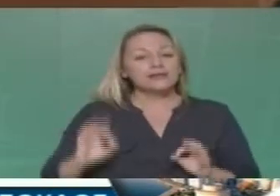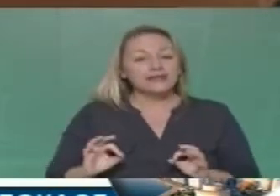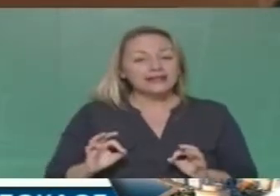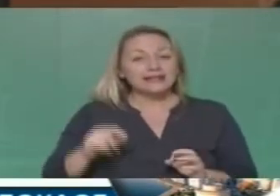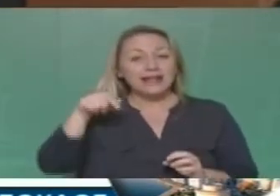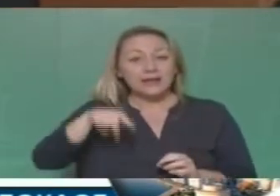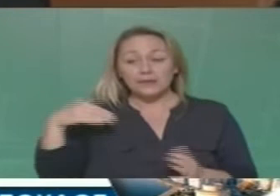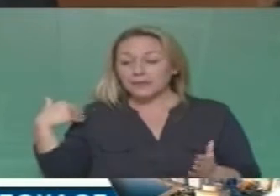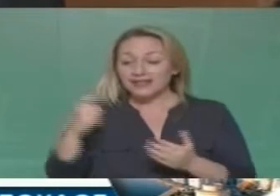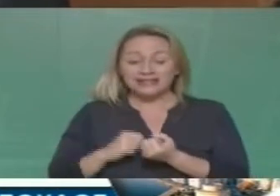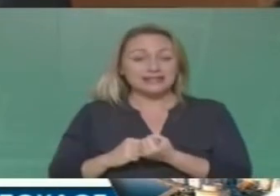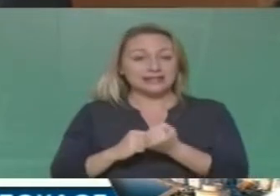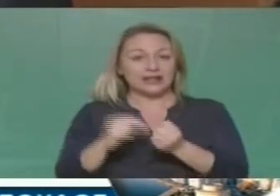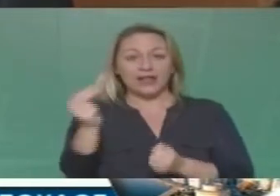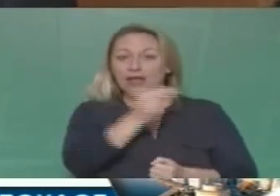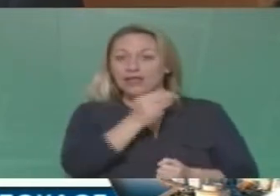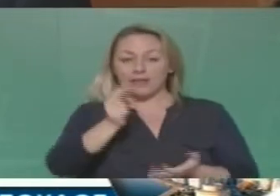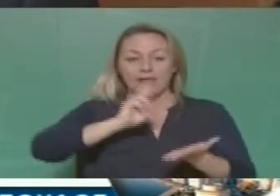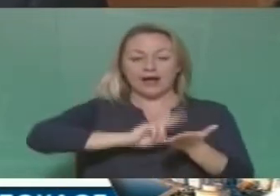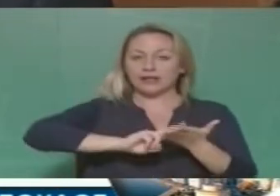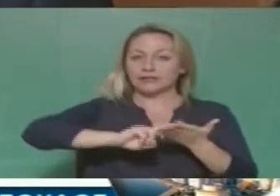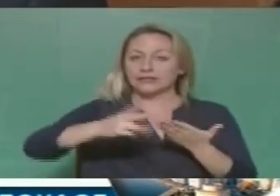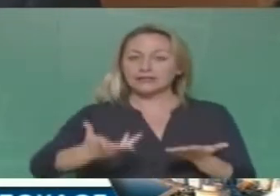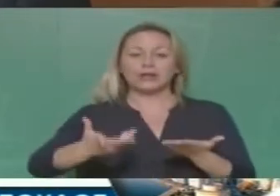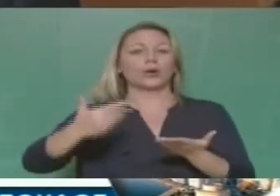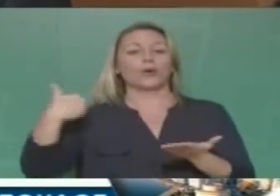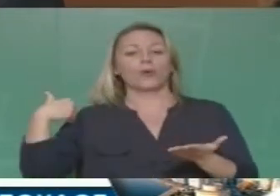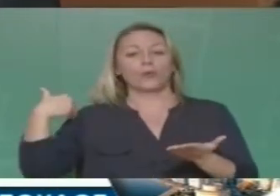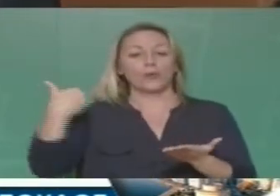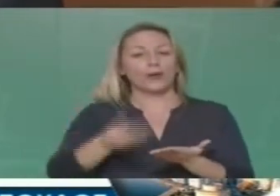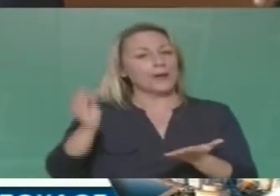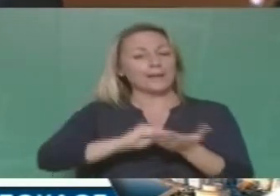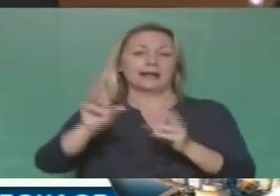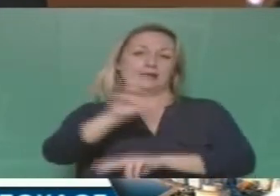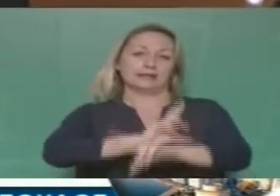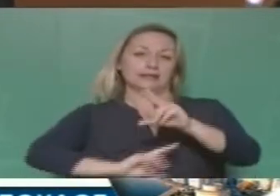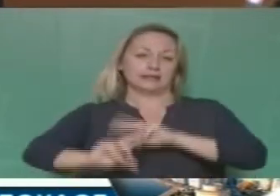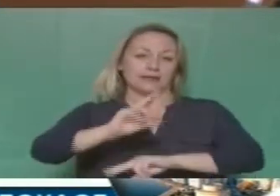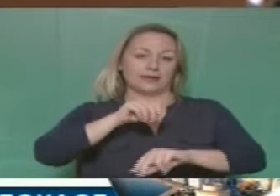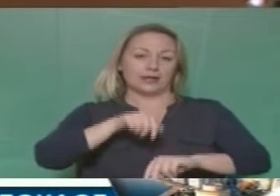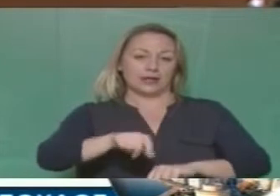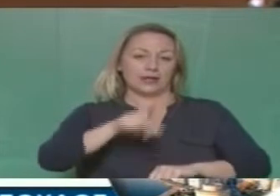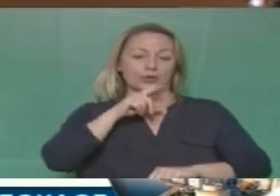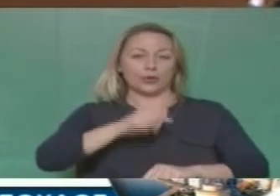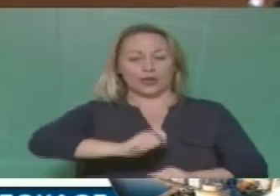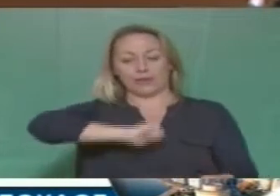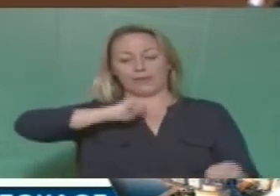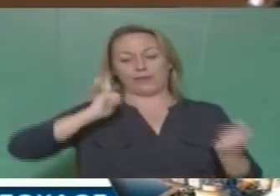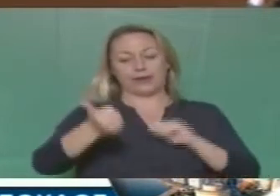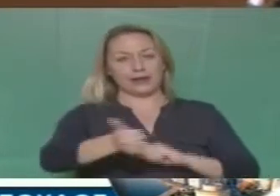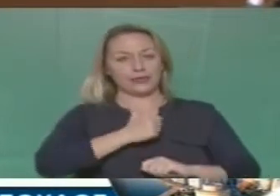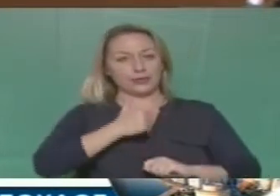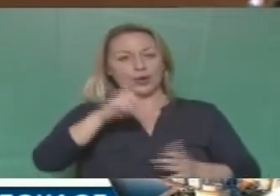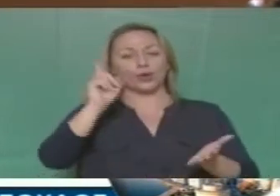έχετε στηρίξει όσον αφορά αυτά τα ζητήματα ασφαλιστικού και τα λοιπά, τα οποία ξανασυζητσιούνται τώρα με κατεύθυνσης ιδιωτικοποίησης αλλά χωρίς να αλλάζει σε